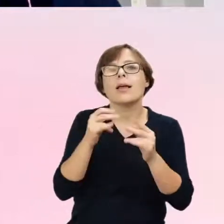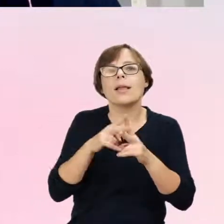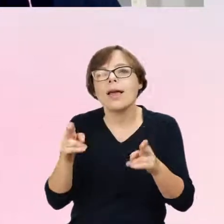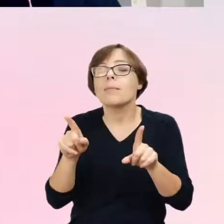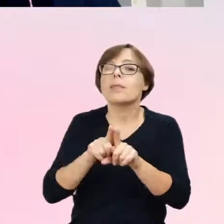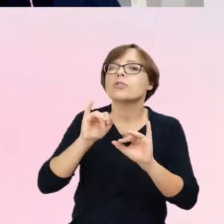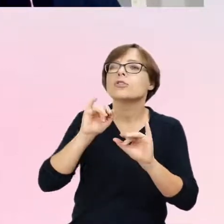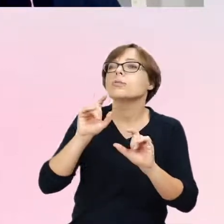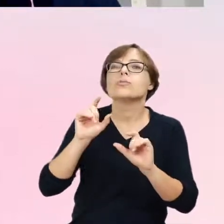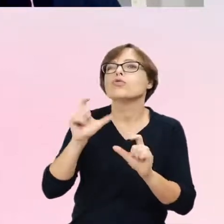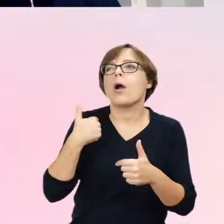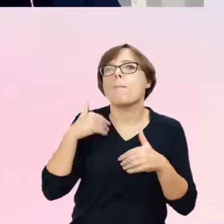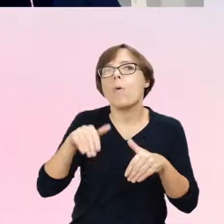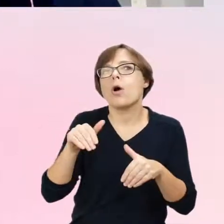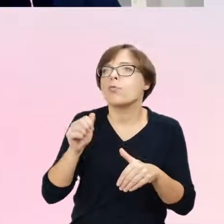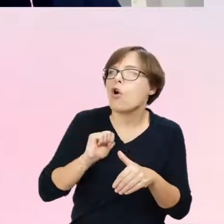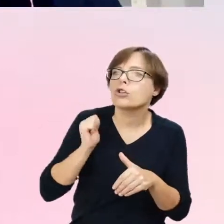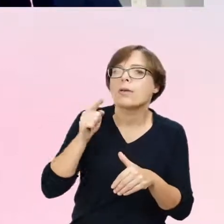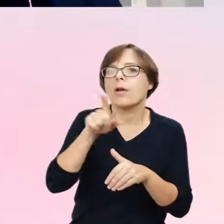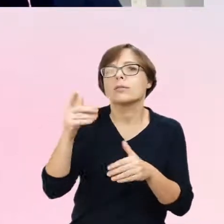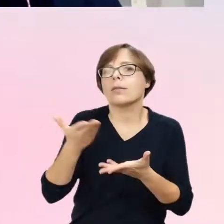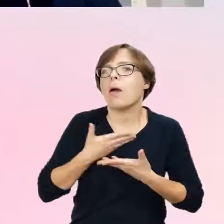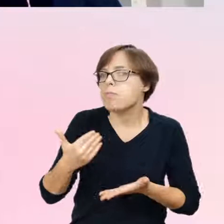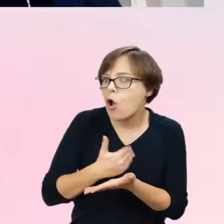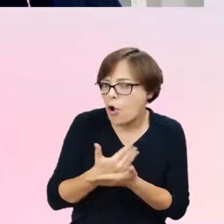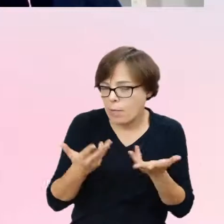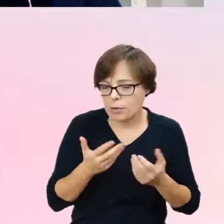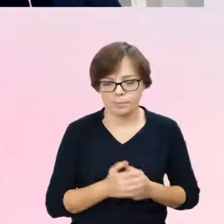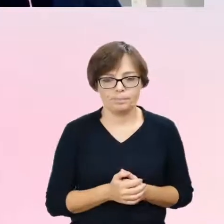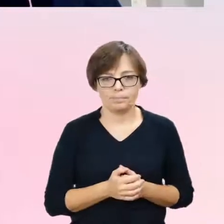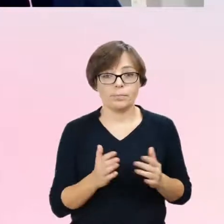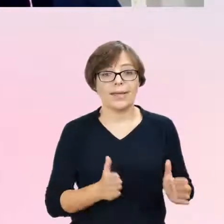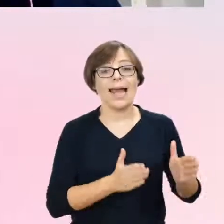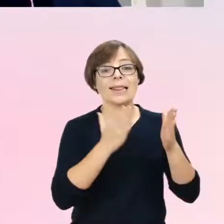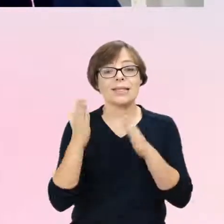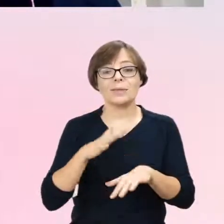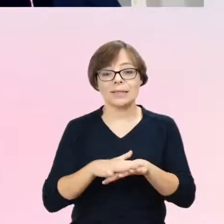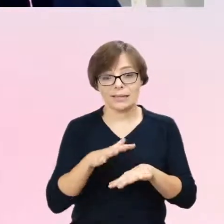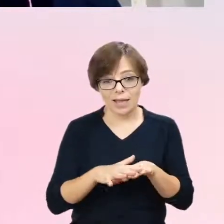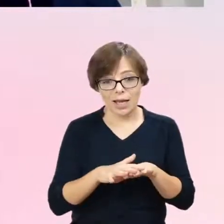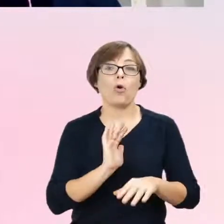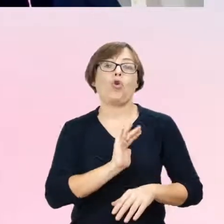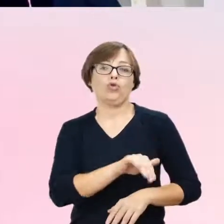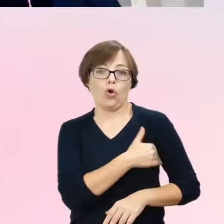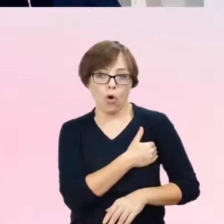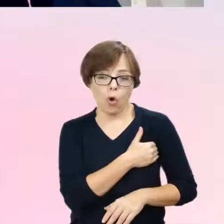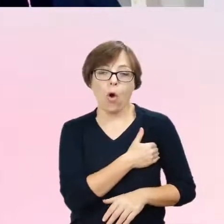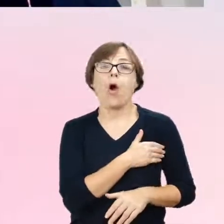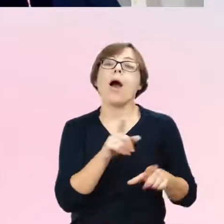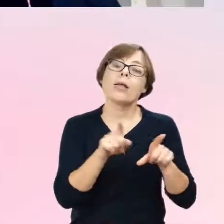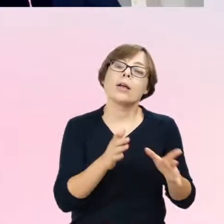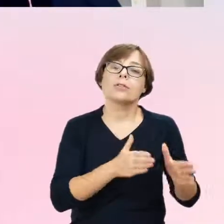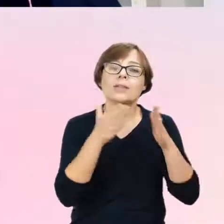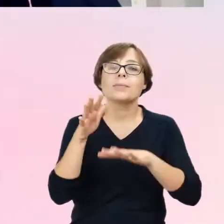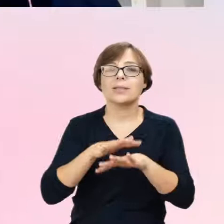jakiego zrozumienia zjawiska może oczekiwać. Kolejny system to jest szkoła, a jeszcze inny tutaj system społeczny,